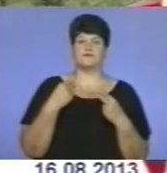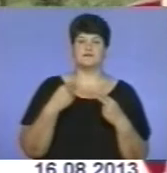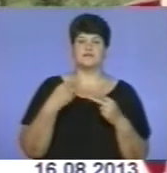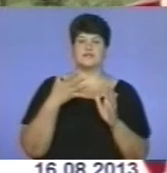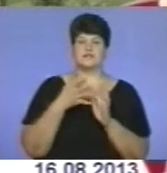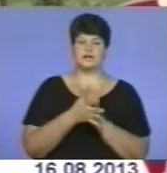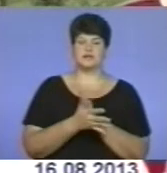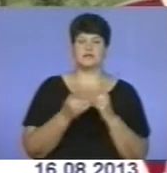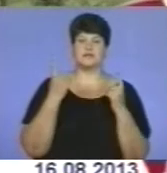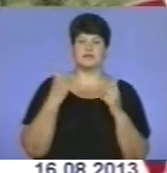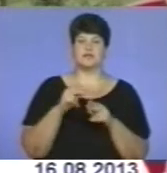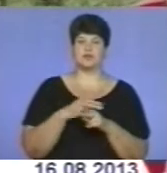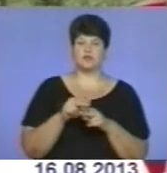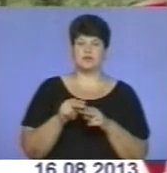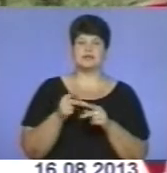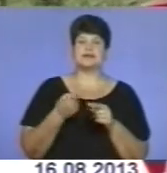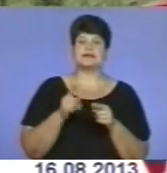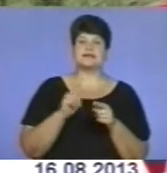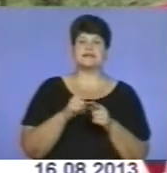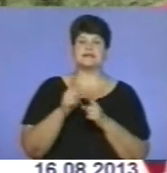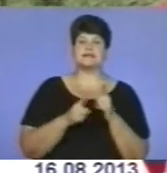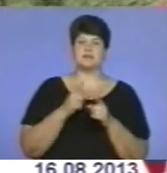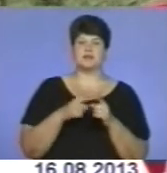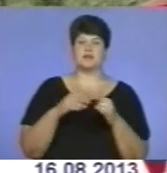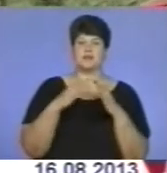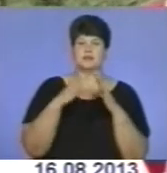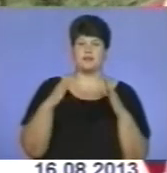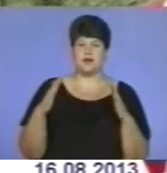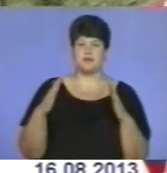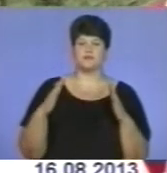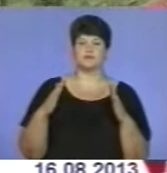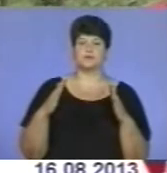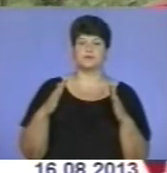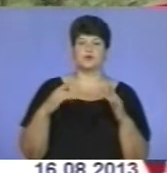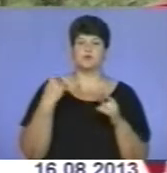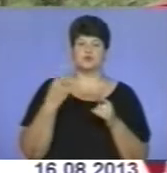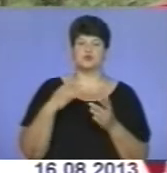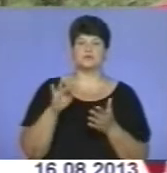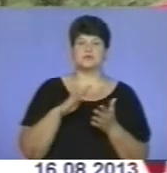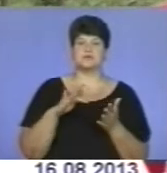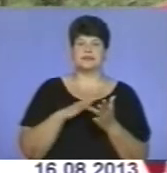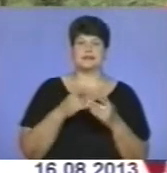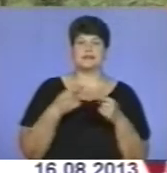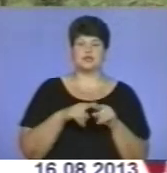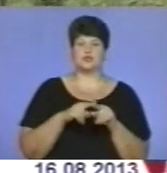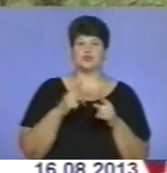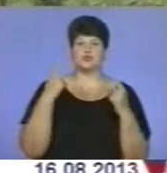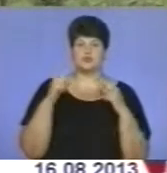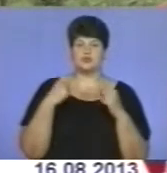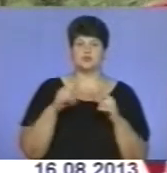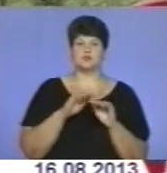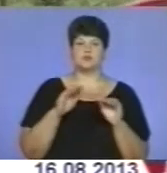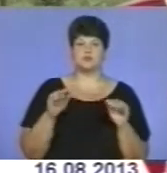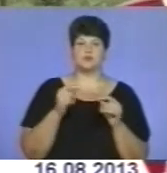доволі великих ремонтів. Це і заміна даху в одному з корпусів Тернопільського обласного центру технічної творчості учнівської